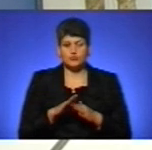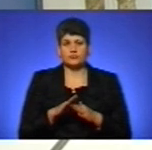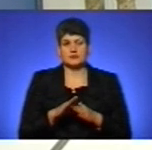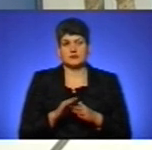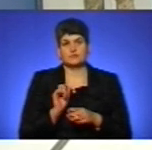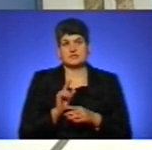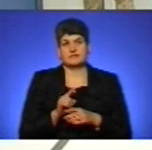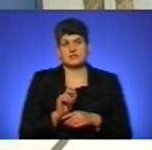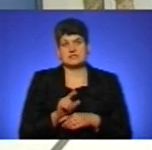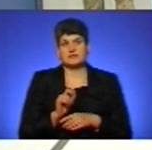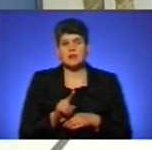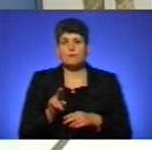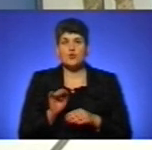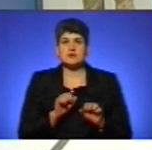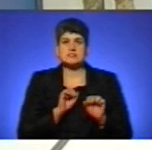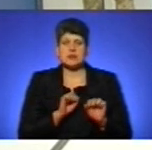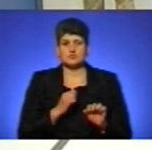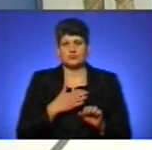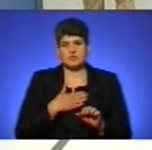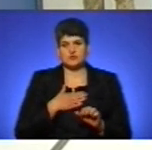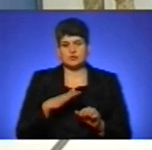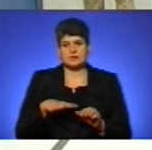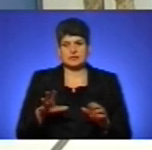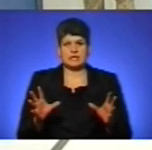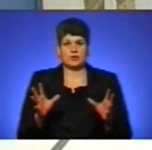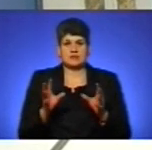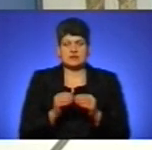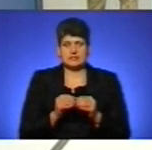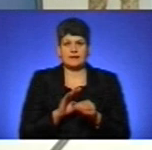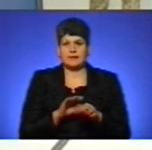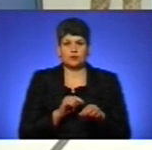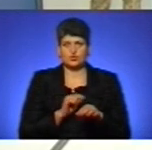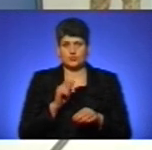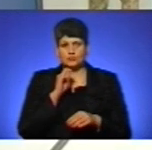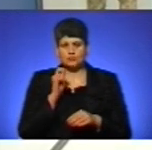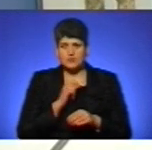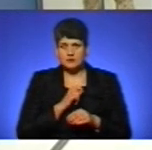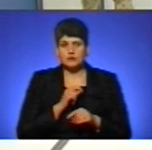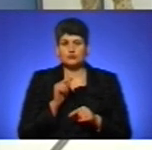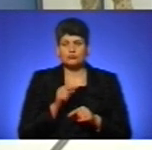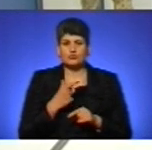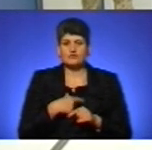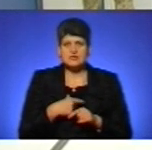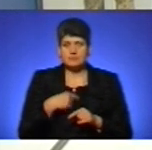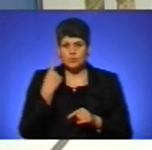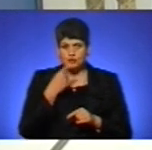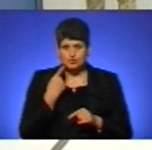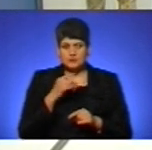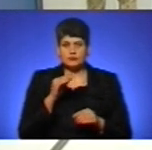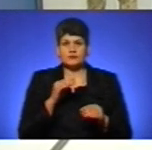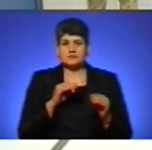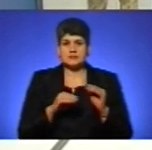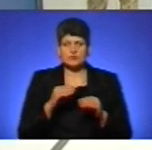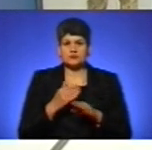поставлені завдання по захисту нашої територіальної цілісності і недоторканості України. Тому від себе особисто, від особового складу